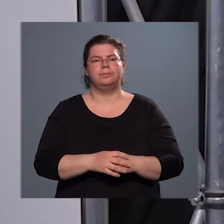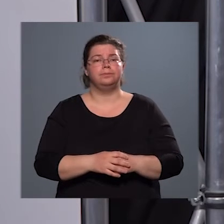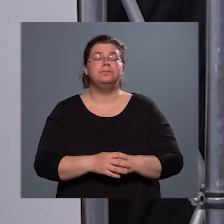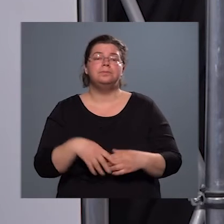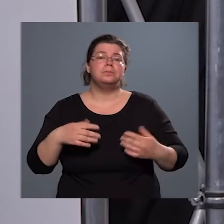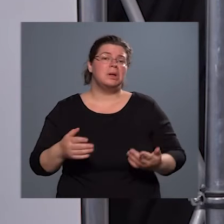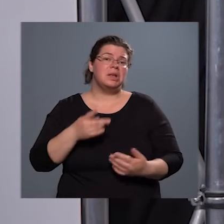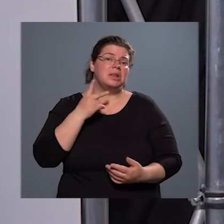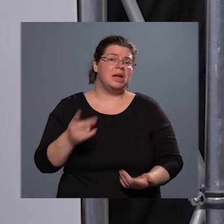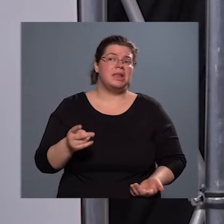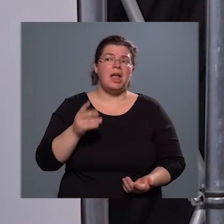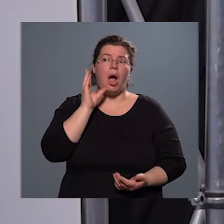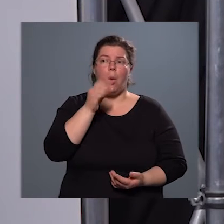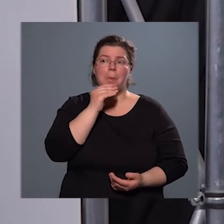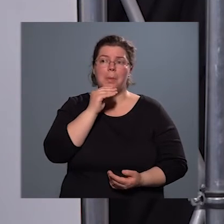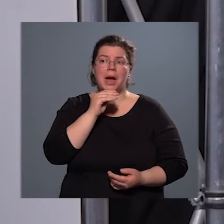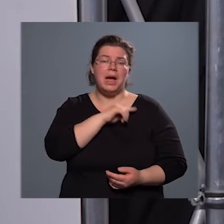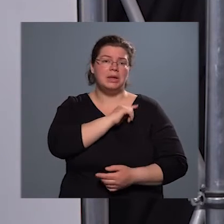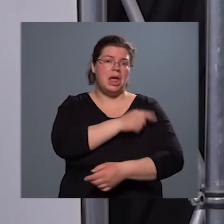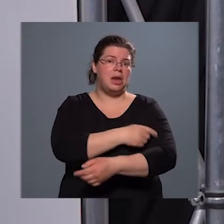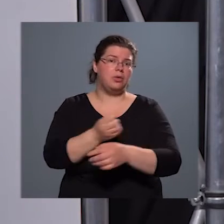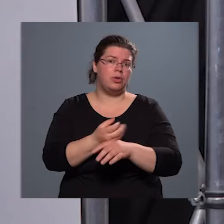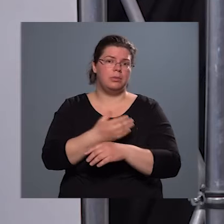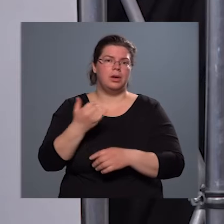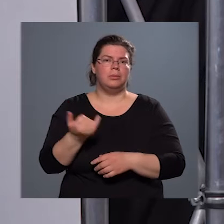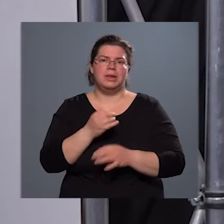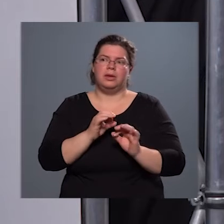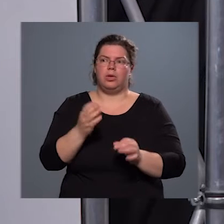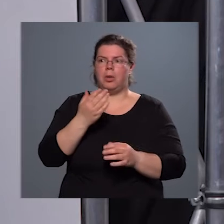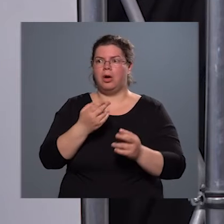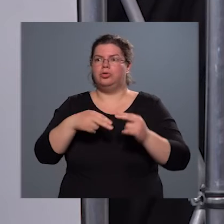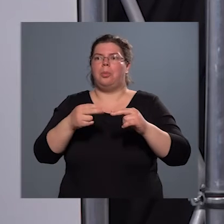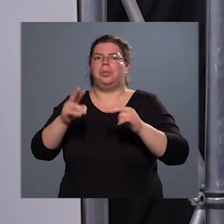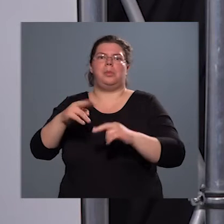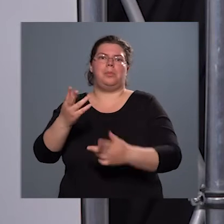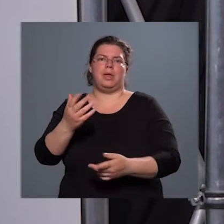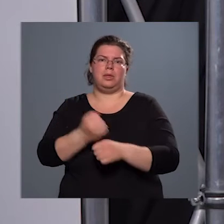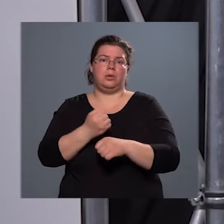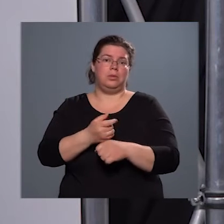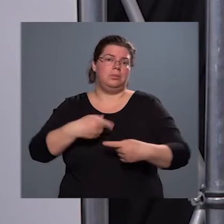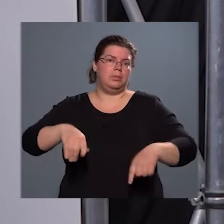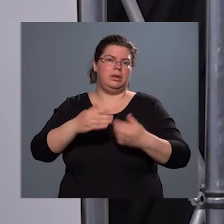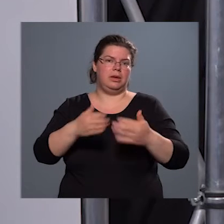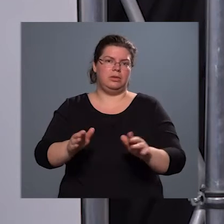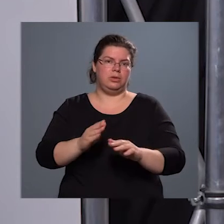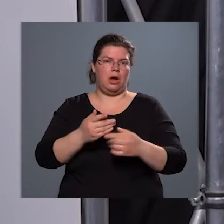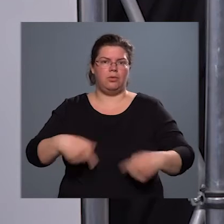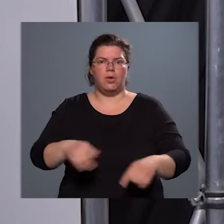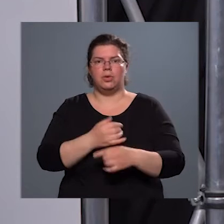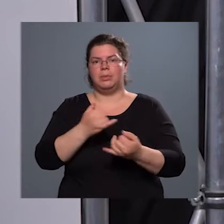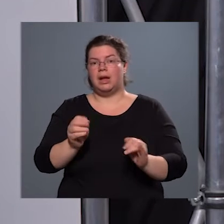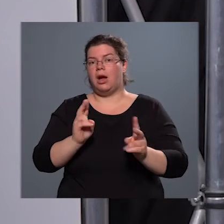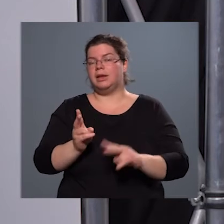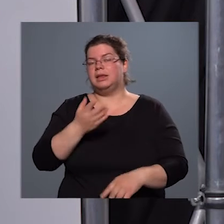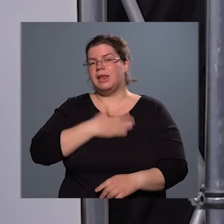Hát nézze, humán erőforrásban mindig jobb, ha minél többen dolgozunk, tehát mi nyitottak vagyunk mindenkire, aki esetleg a